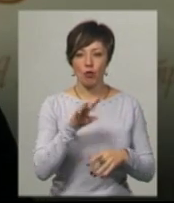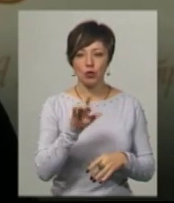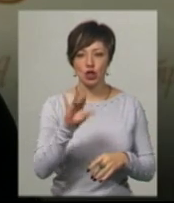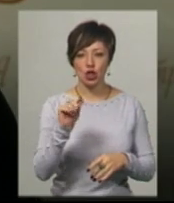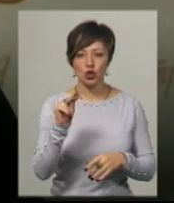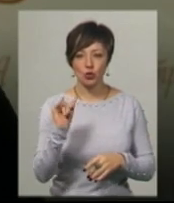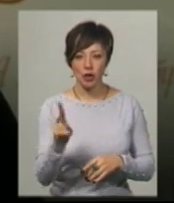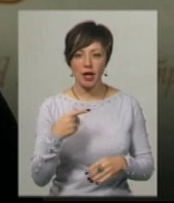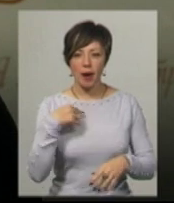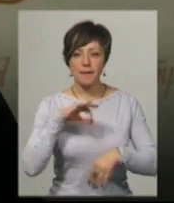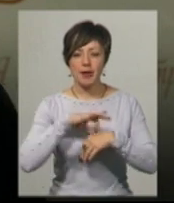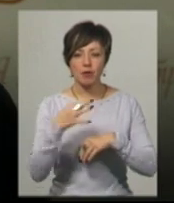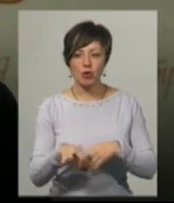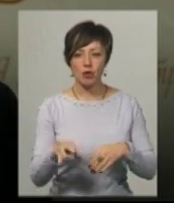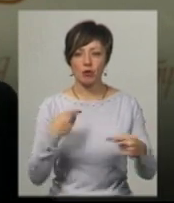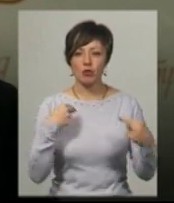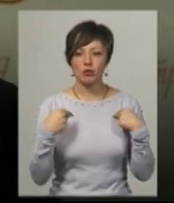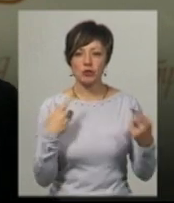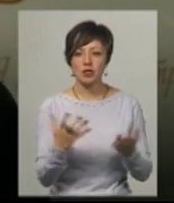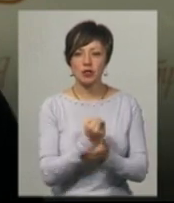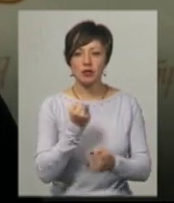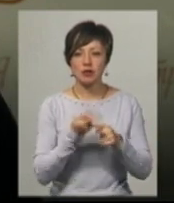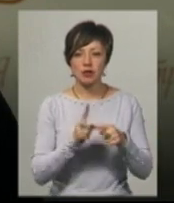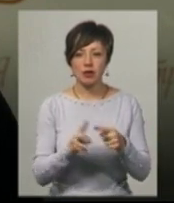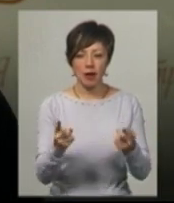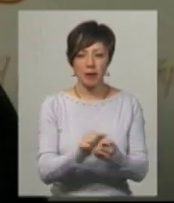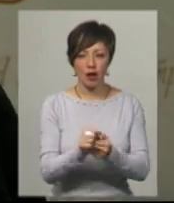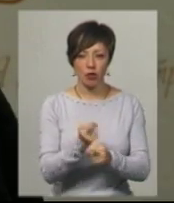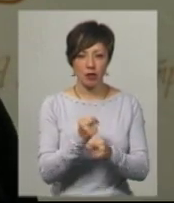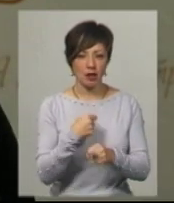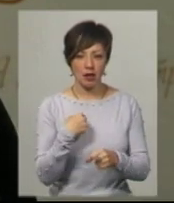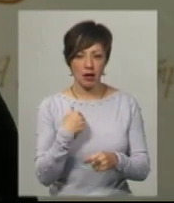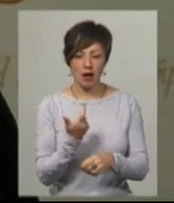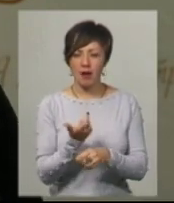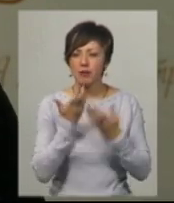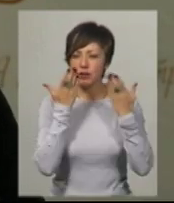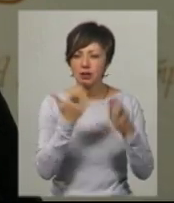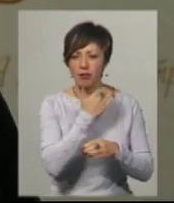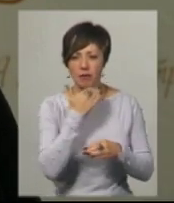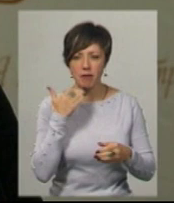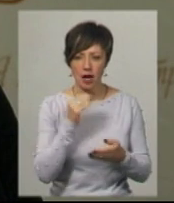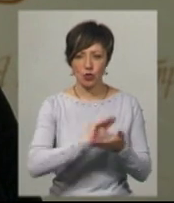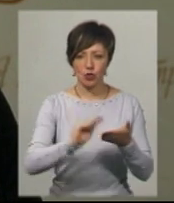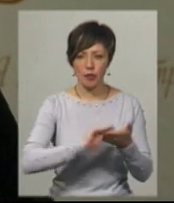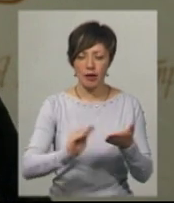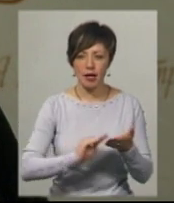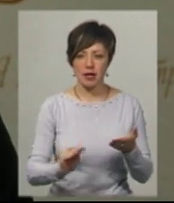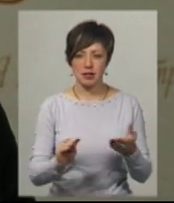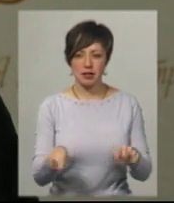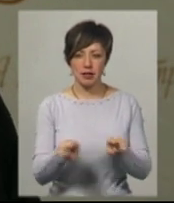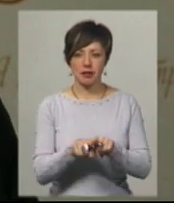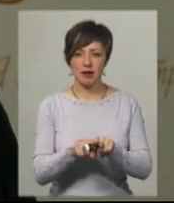тяжко було знайти першу основу, просто який матеріал робити. Я перечитав масу п'єсм. І так,